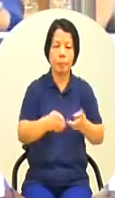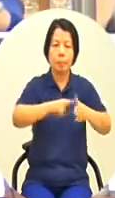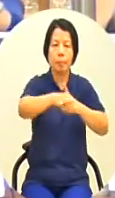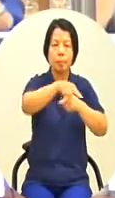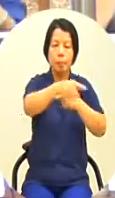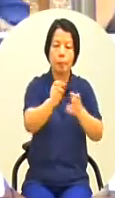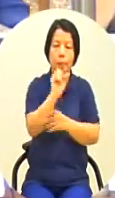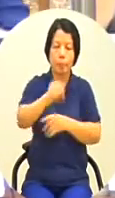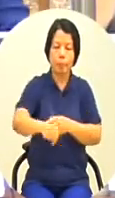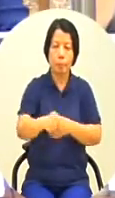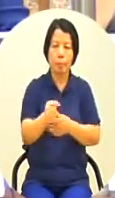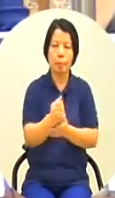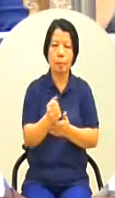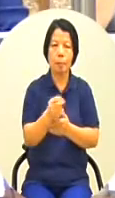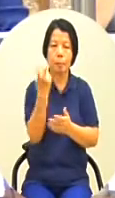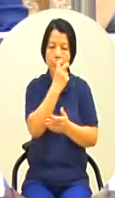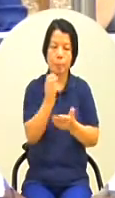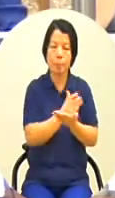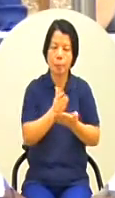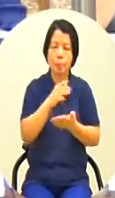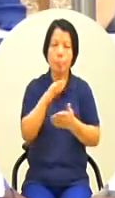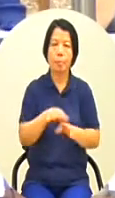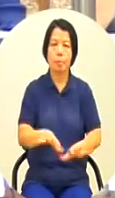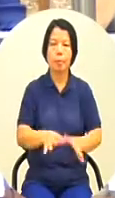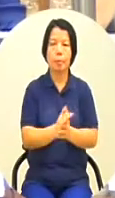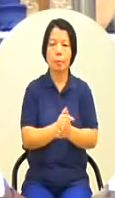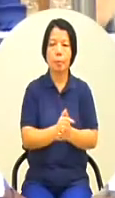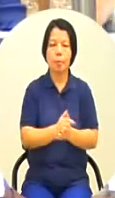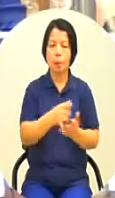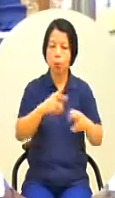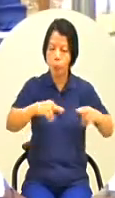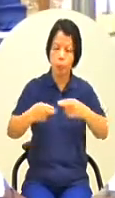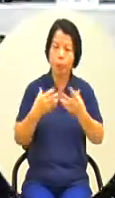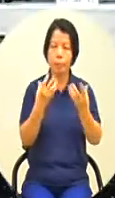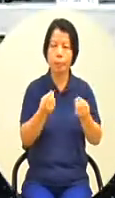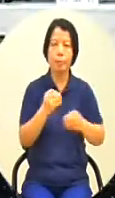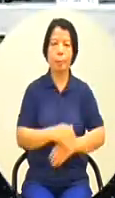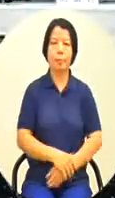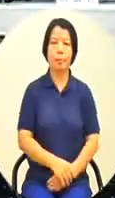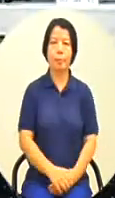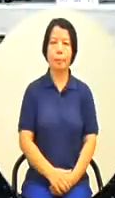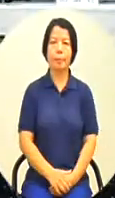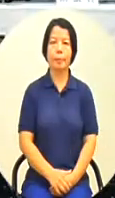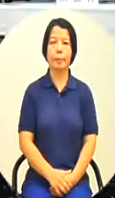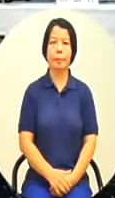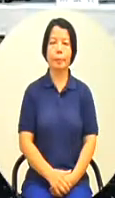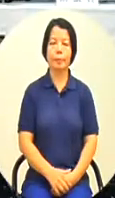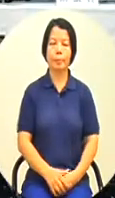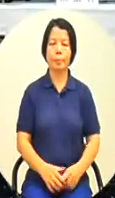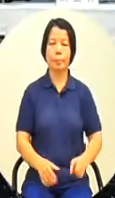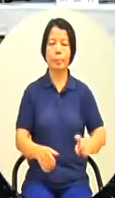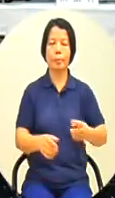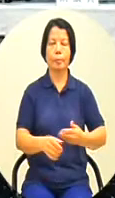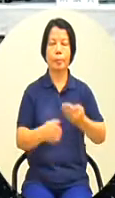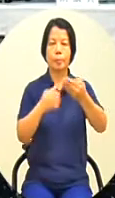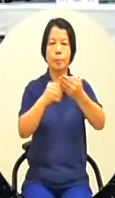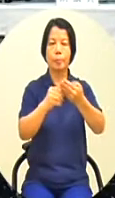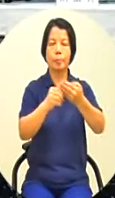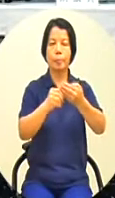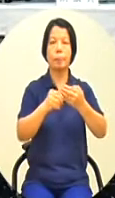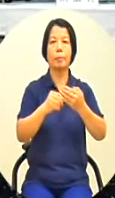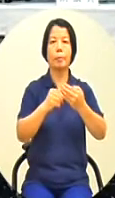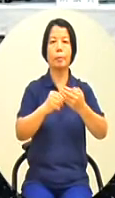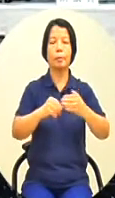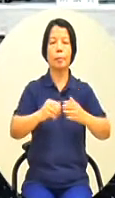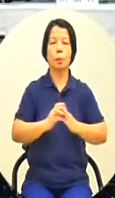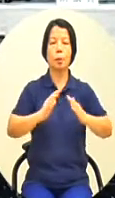同意備查中央業已備查無任何文字修改謝謝好第9案獨發局獨發局